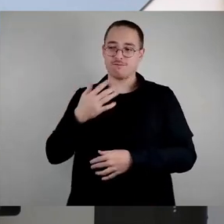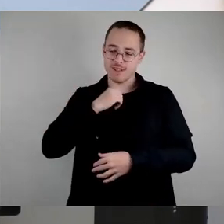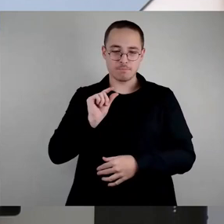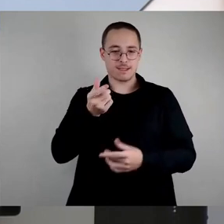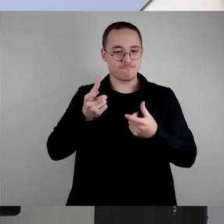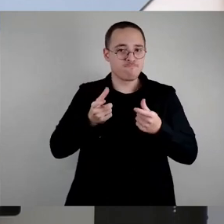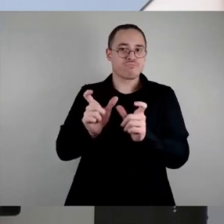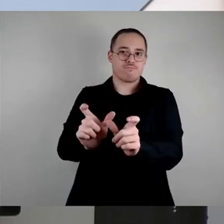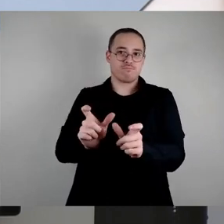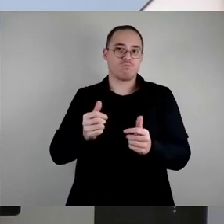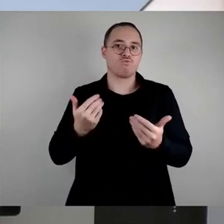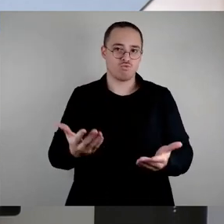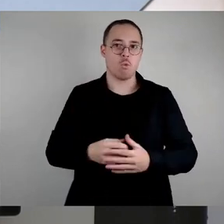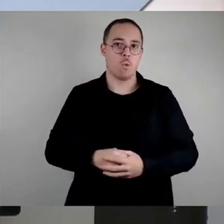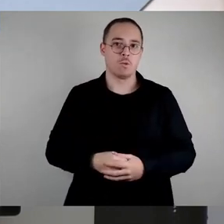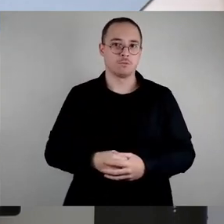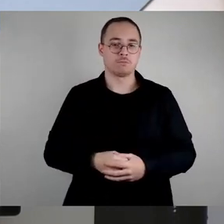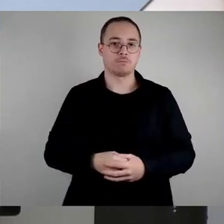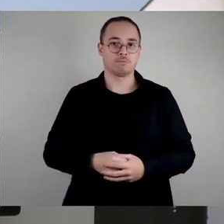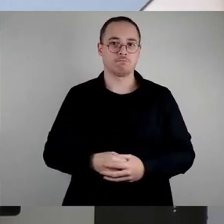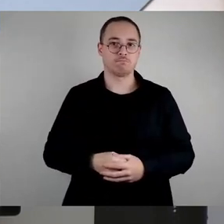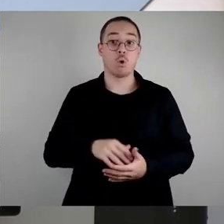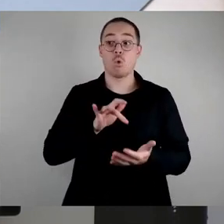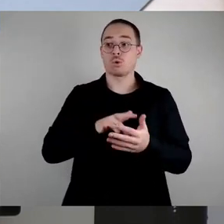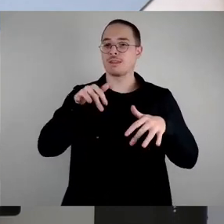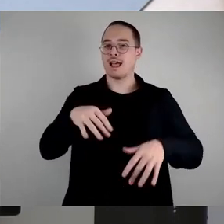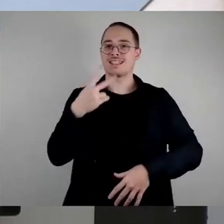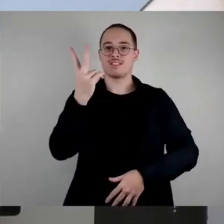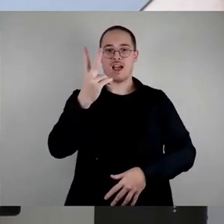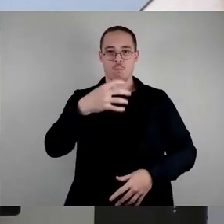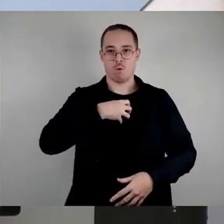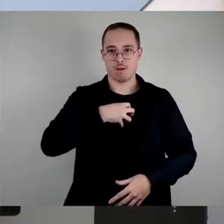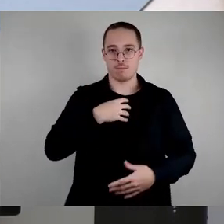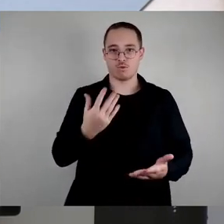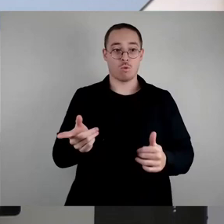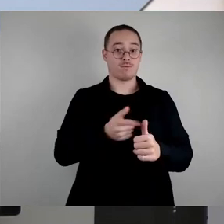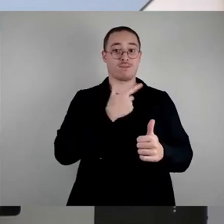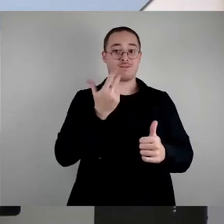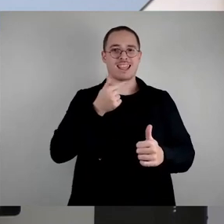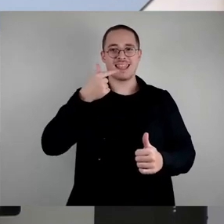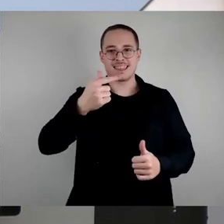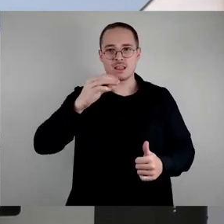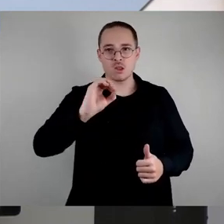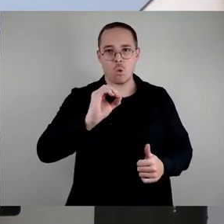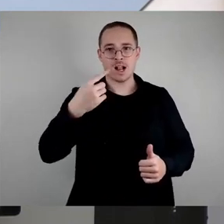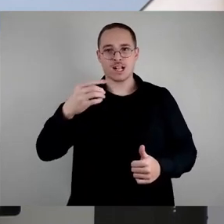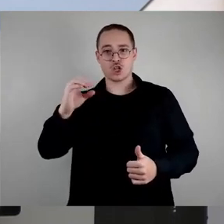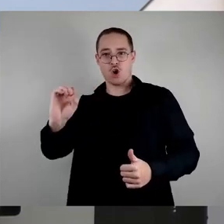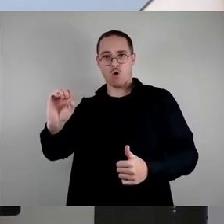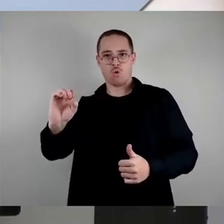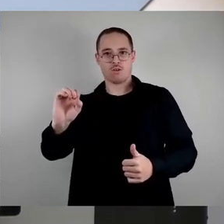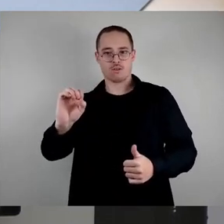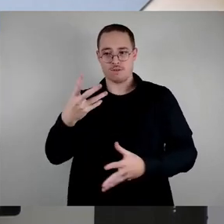haben hier zwei Probleme, das eine ist, dass diese Togo-Kultur, die wir jetzt erleben, wo das